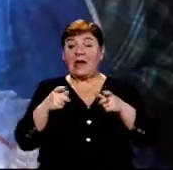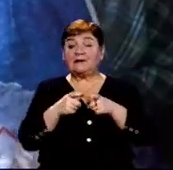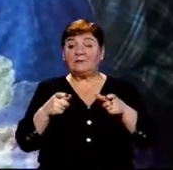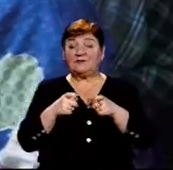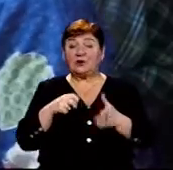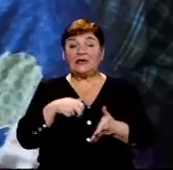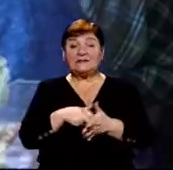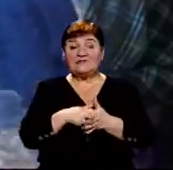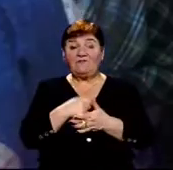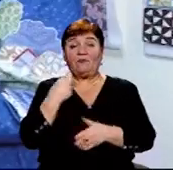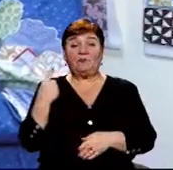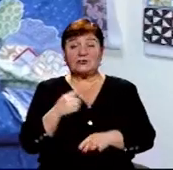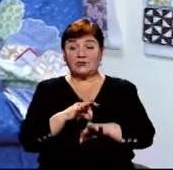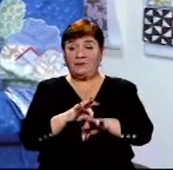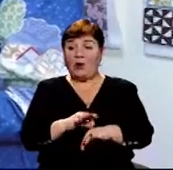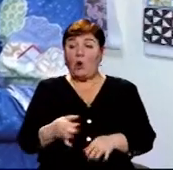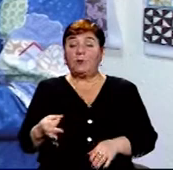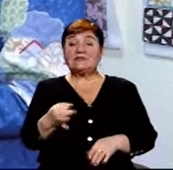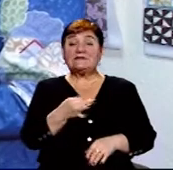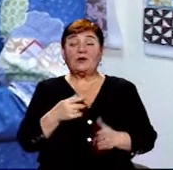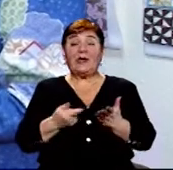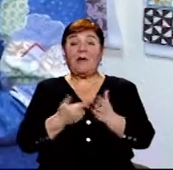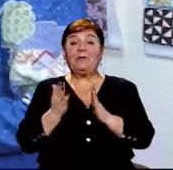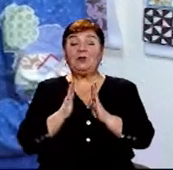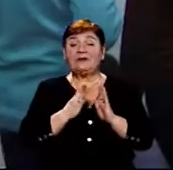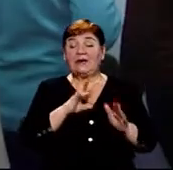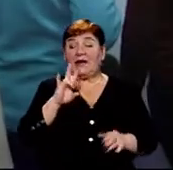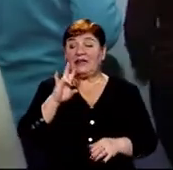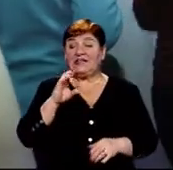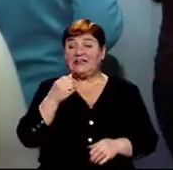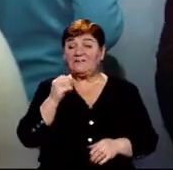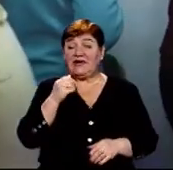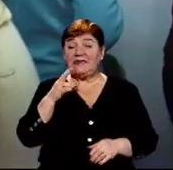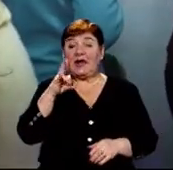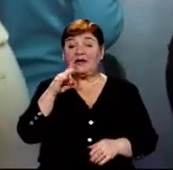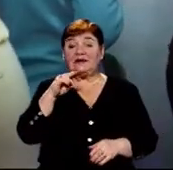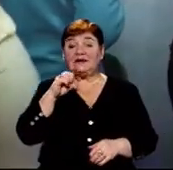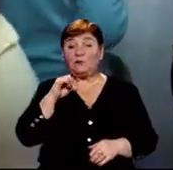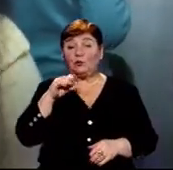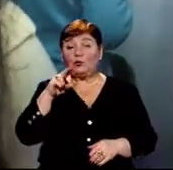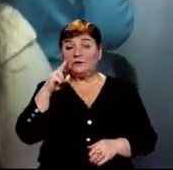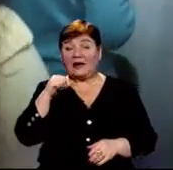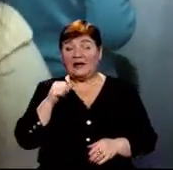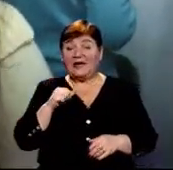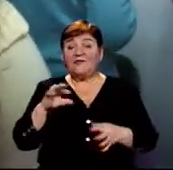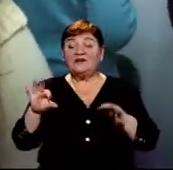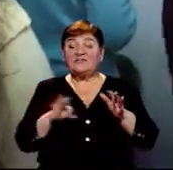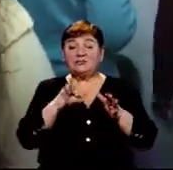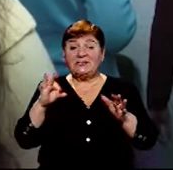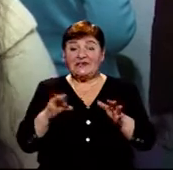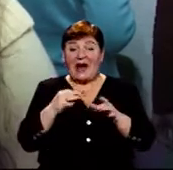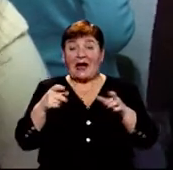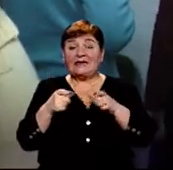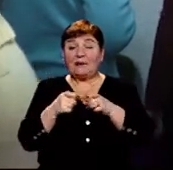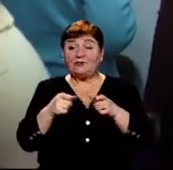провели вперше, розповіла працівниця обласної бібліотеки Євгенія Напуда. «Ужгорода клаптикове шиття і техніка печворк доволі